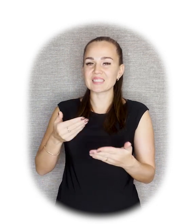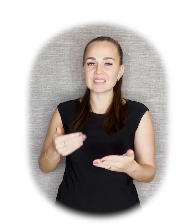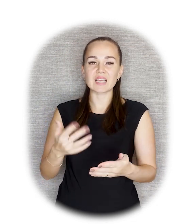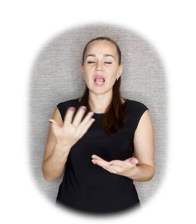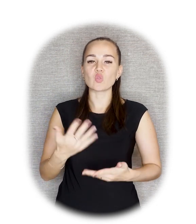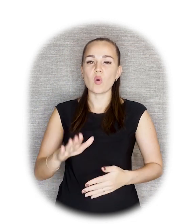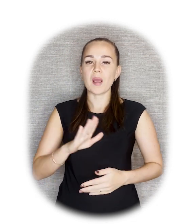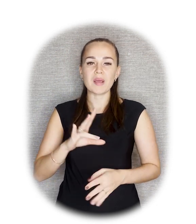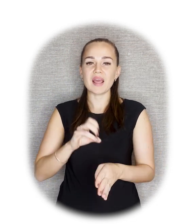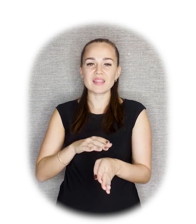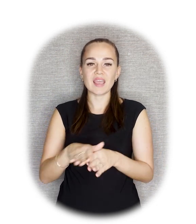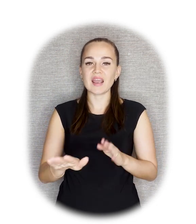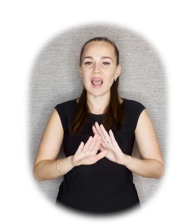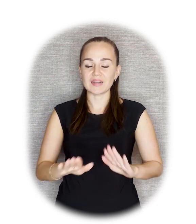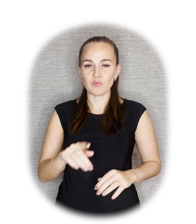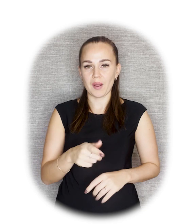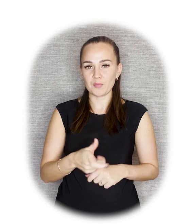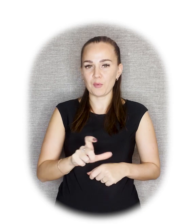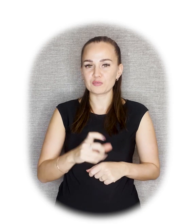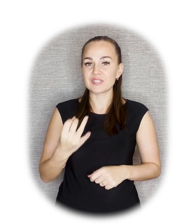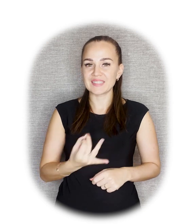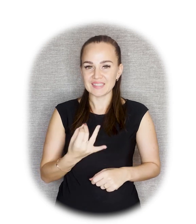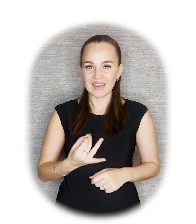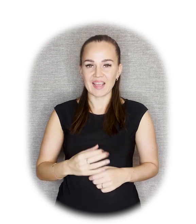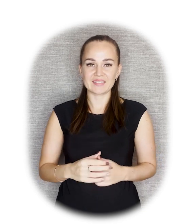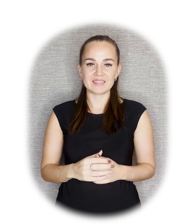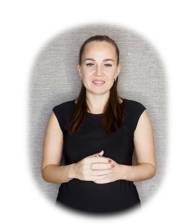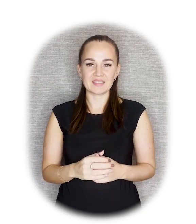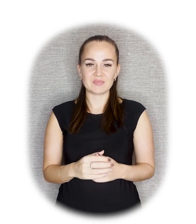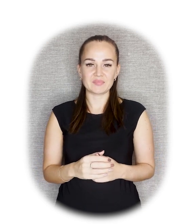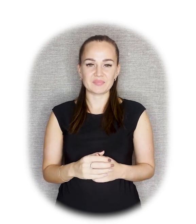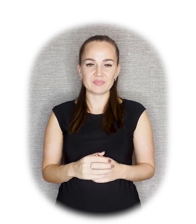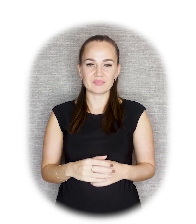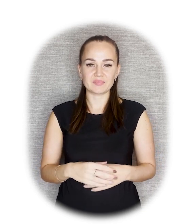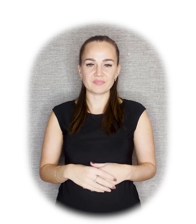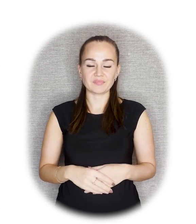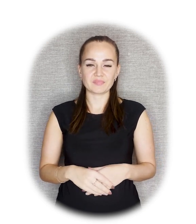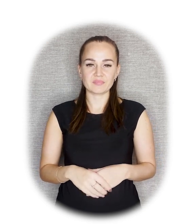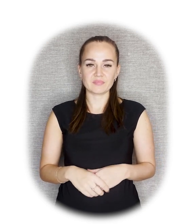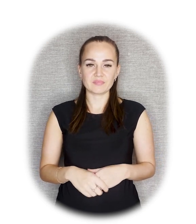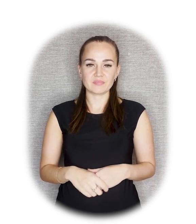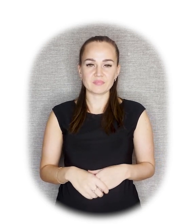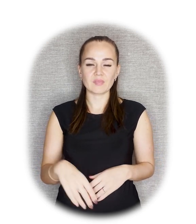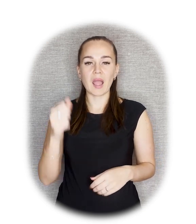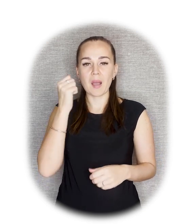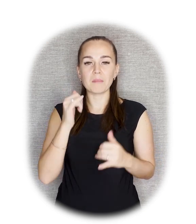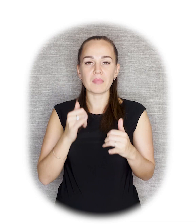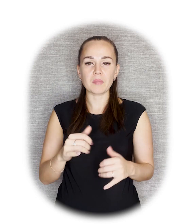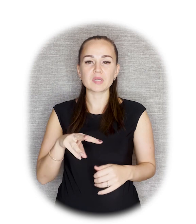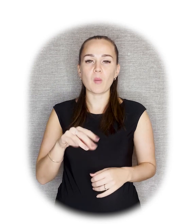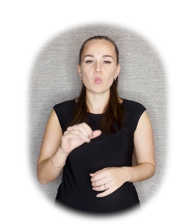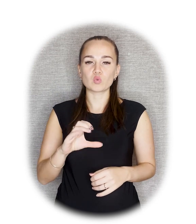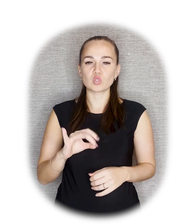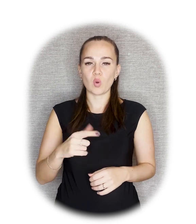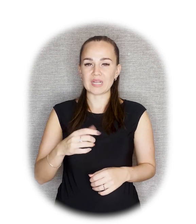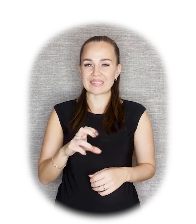нереализованные, которые, в общем-то, еще более интересны, наверное, и несколько более радикальны. Это вариант памятника